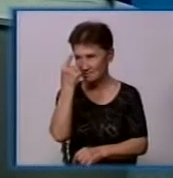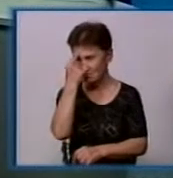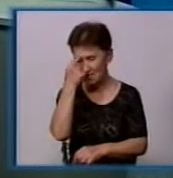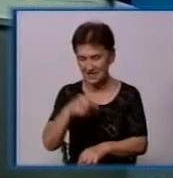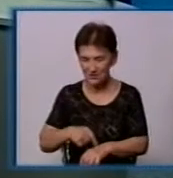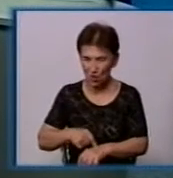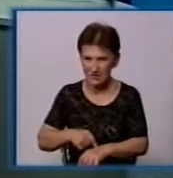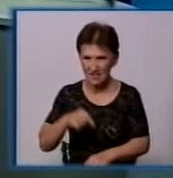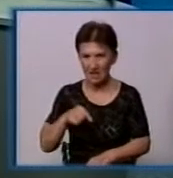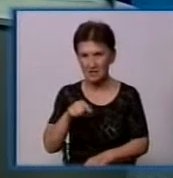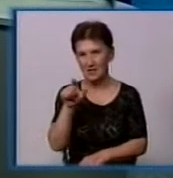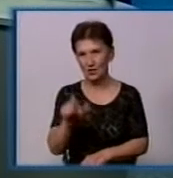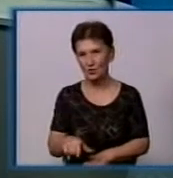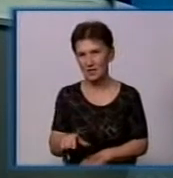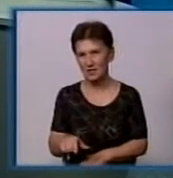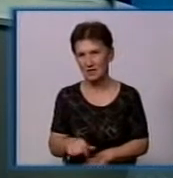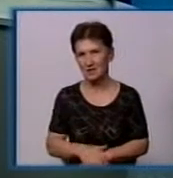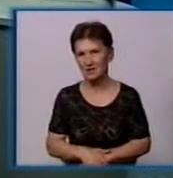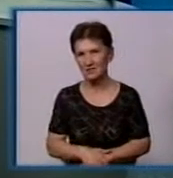установку данних контейнерів.